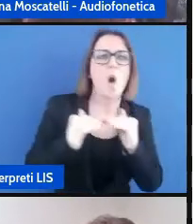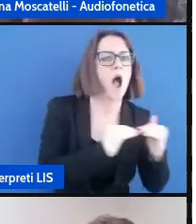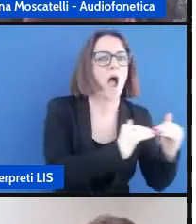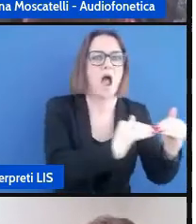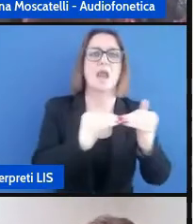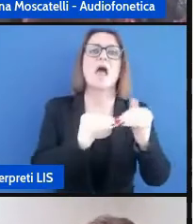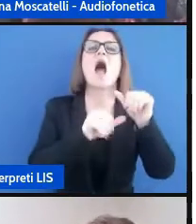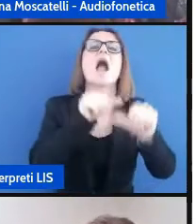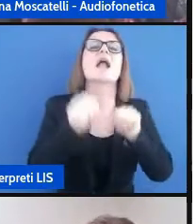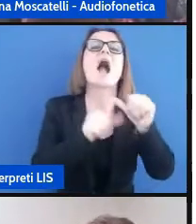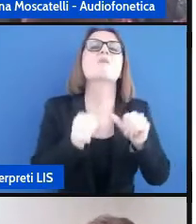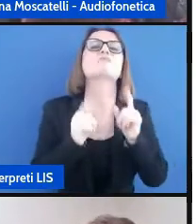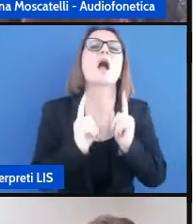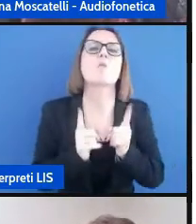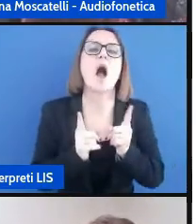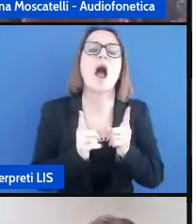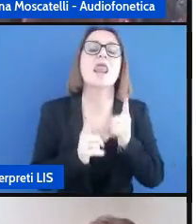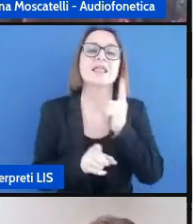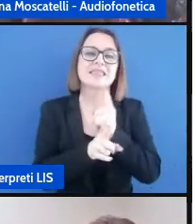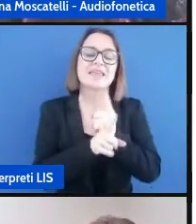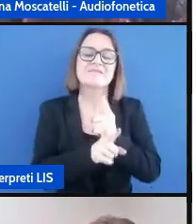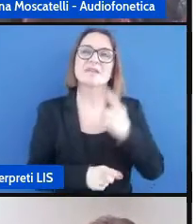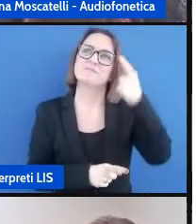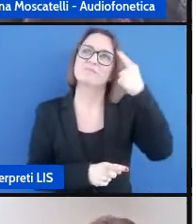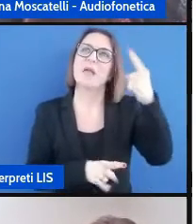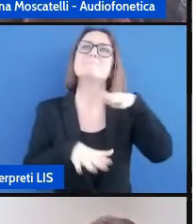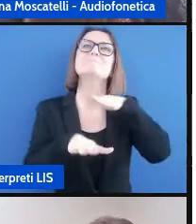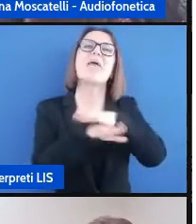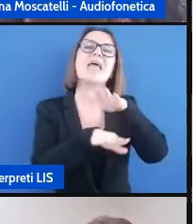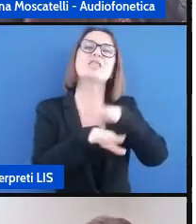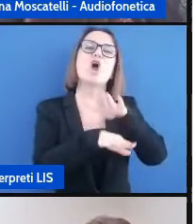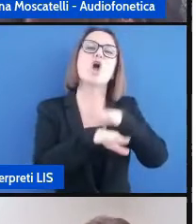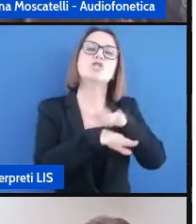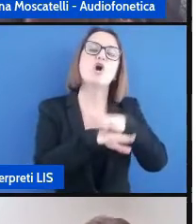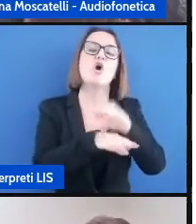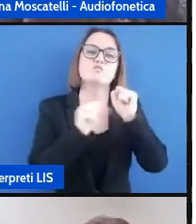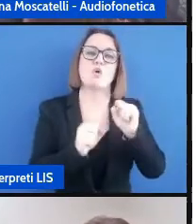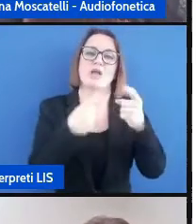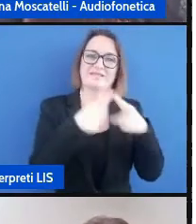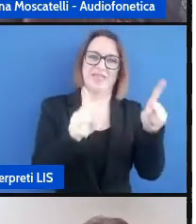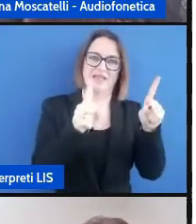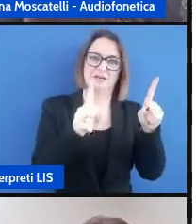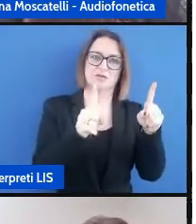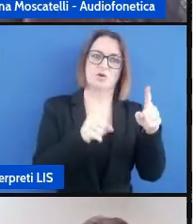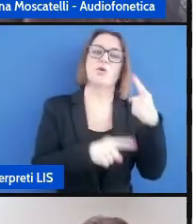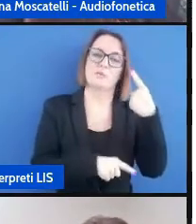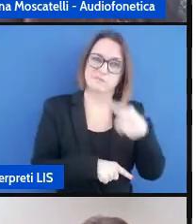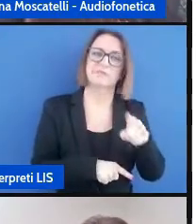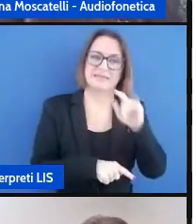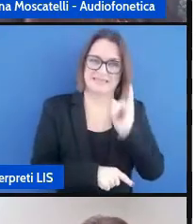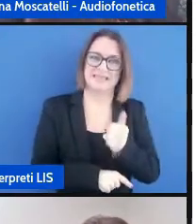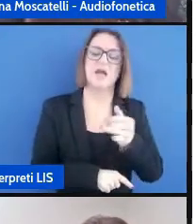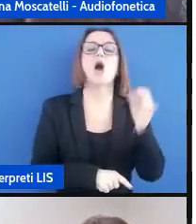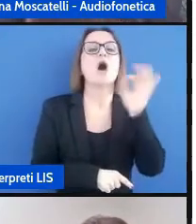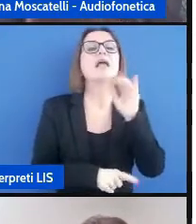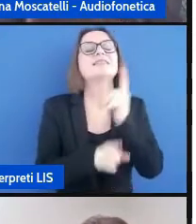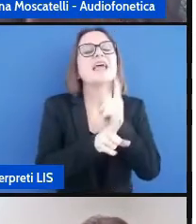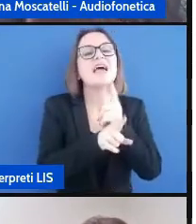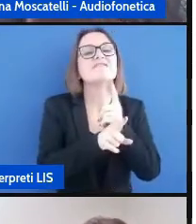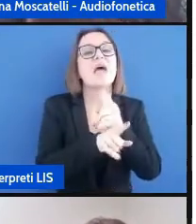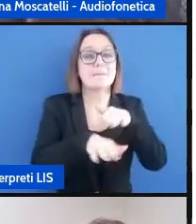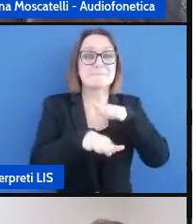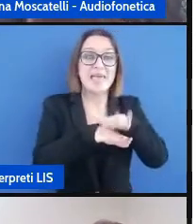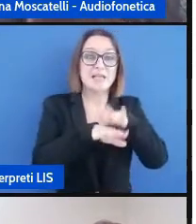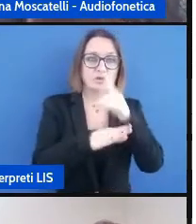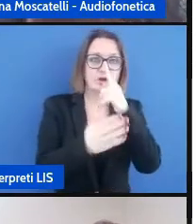cambia? cambia l'idea della metodologia da applicare a quel programma e in modo da adattarlo a quelle